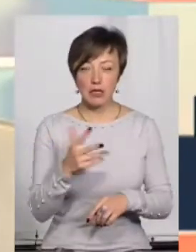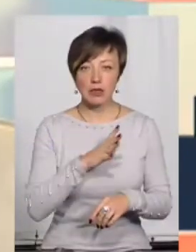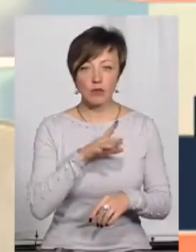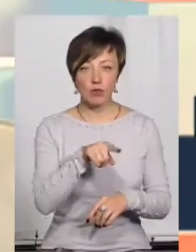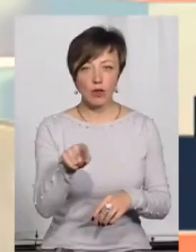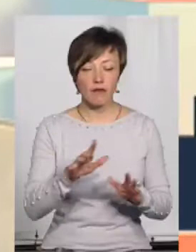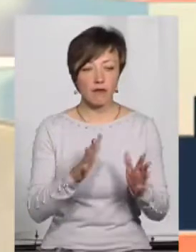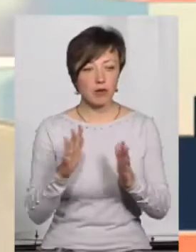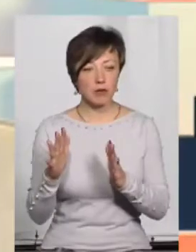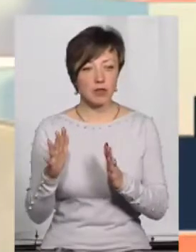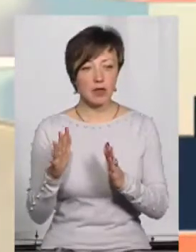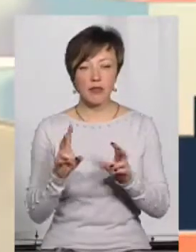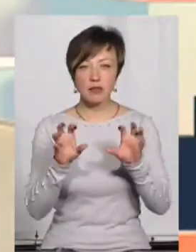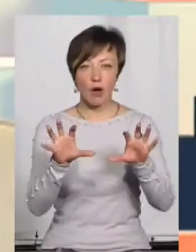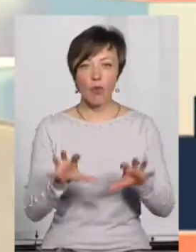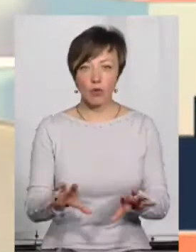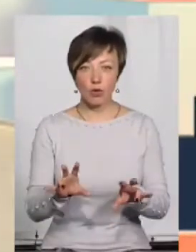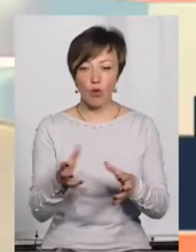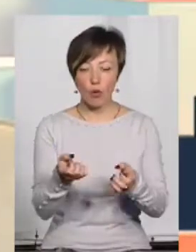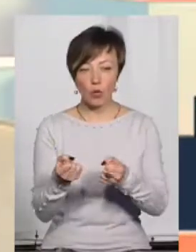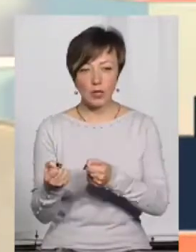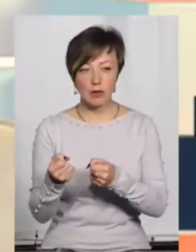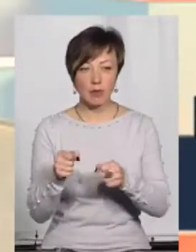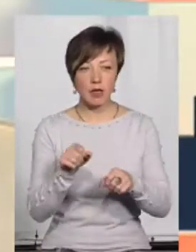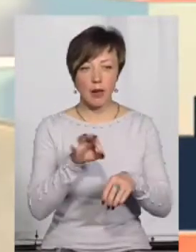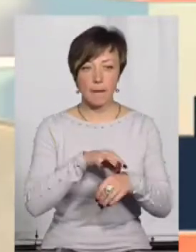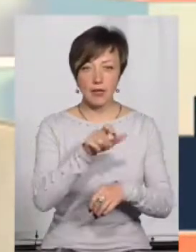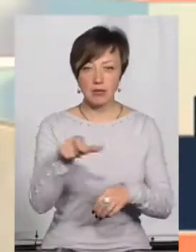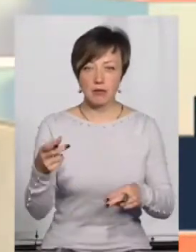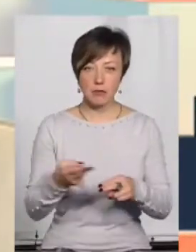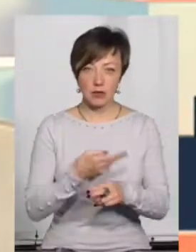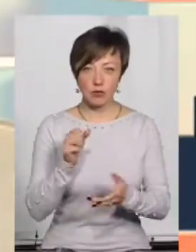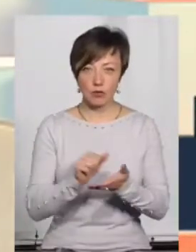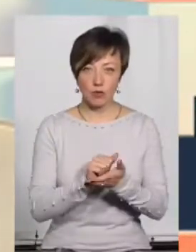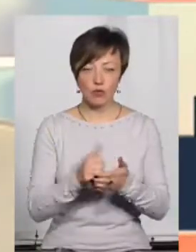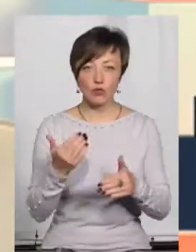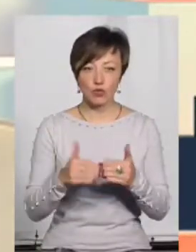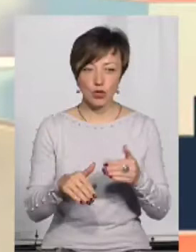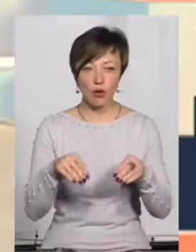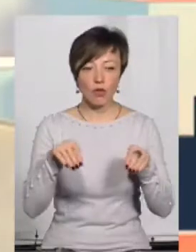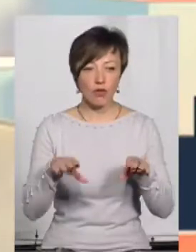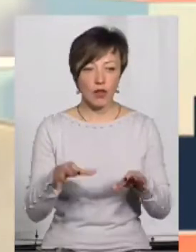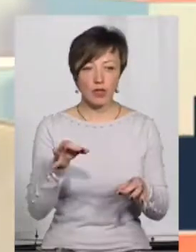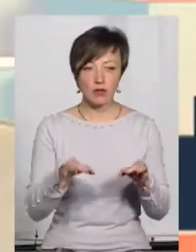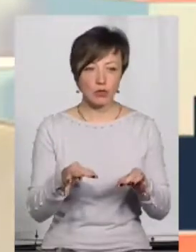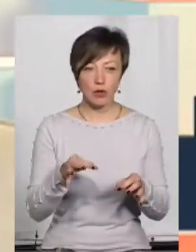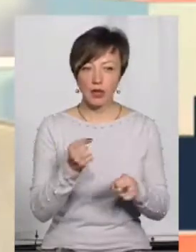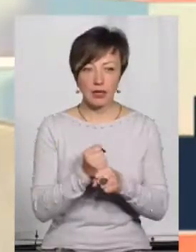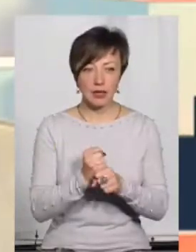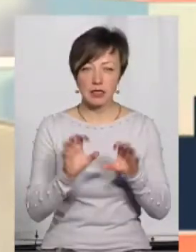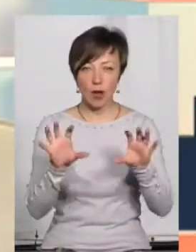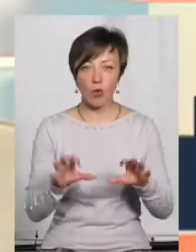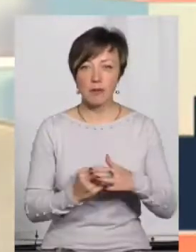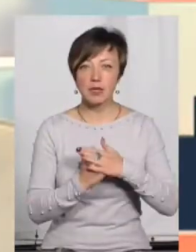випадки незаконного утримання пацієнтів, вже ухвали суду і так далі не діяли. І